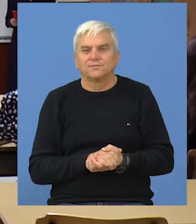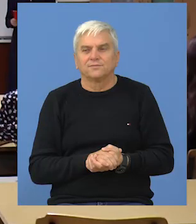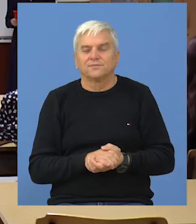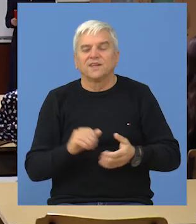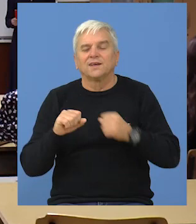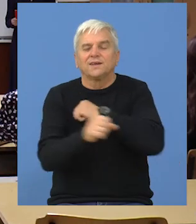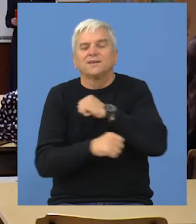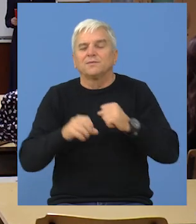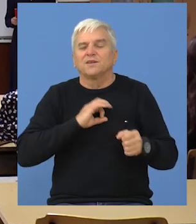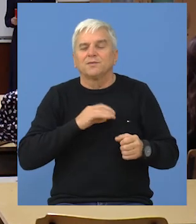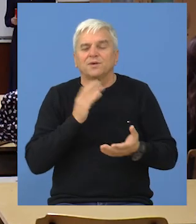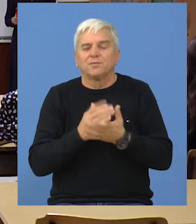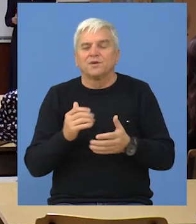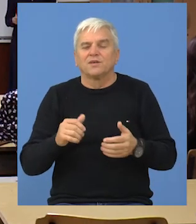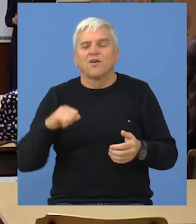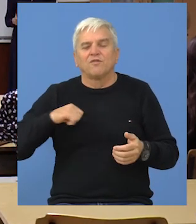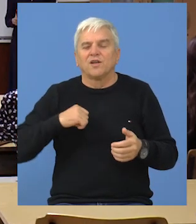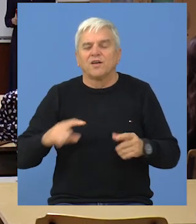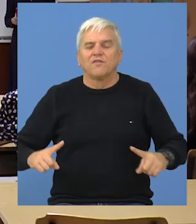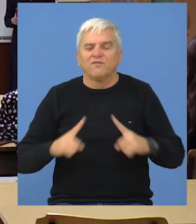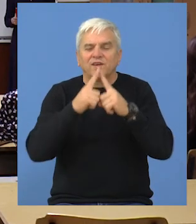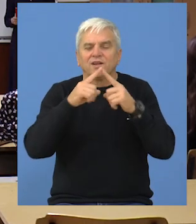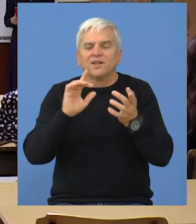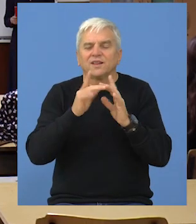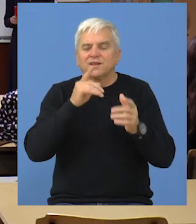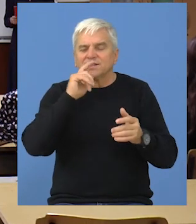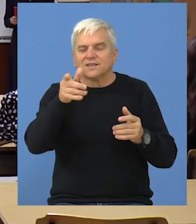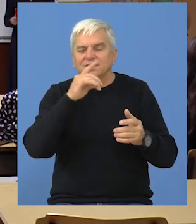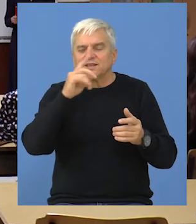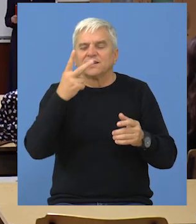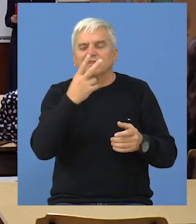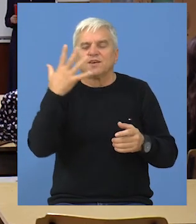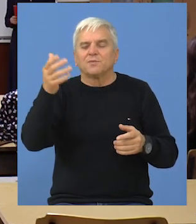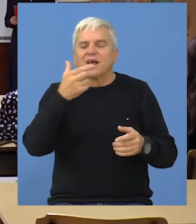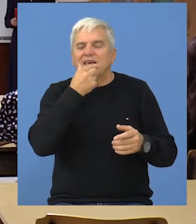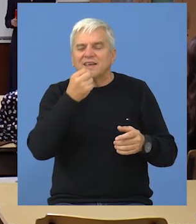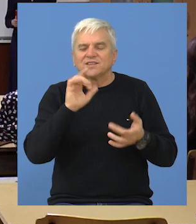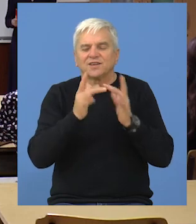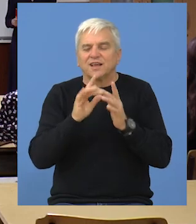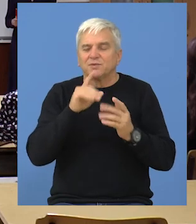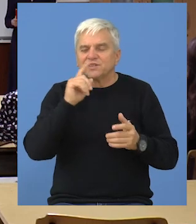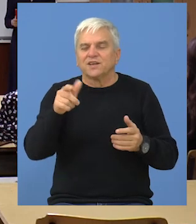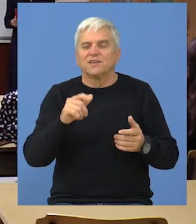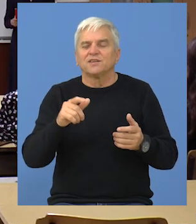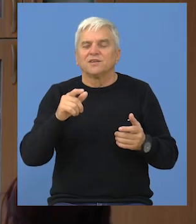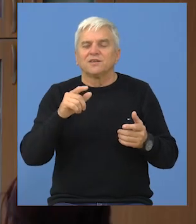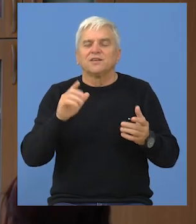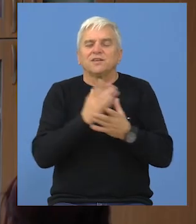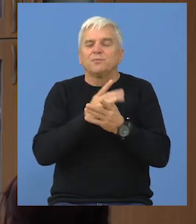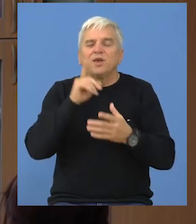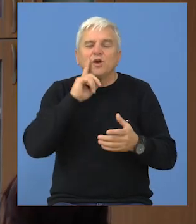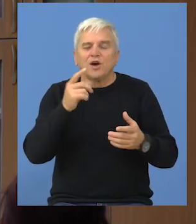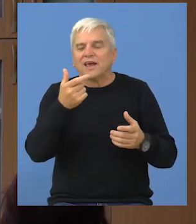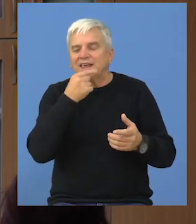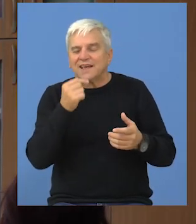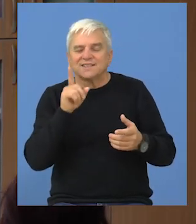U gimnaziji Beče održano je vojvođansko finale tradicionalog 25. jezičkog takmičenja pod nazivom Mio